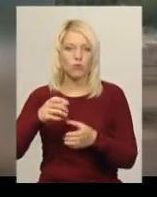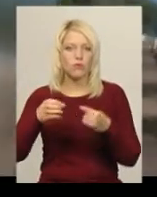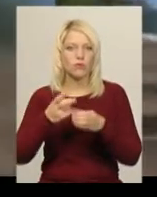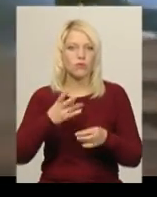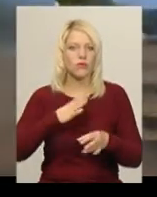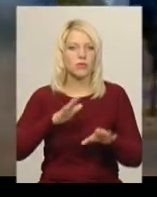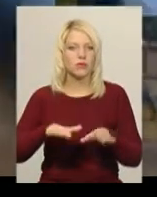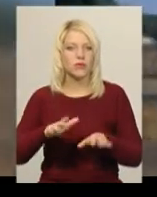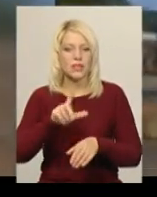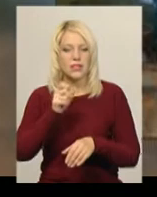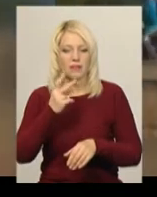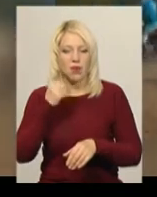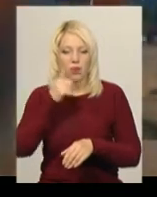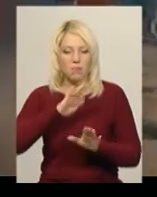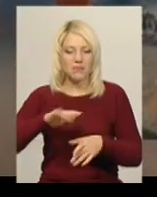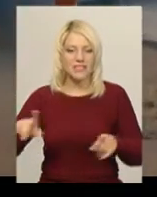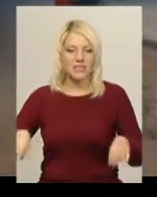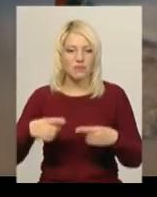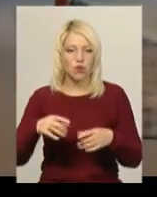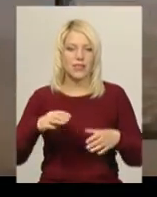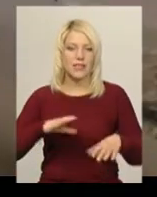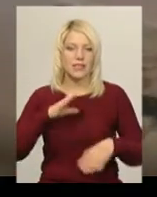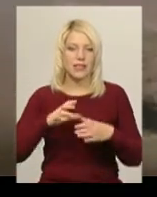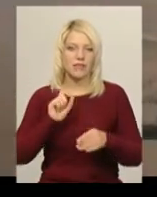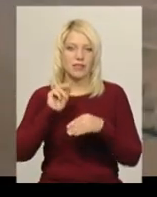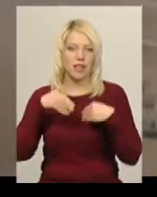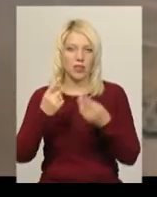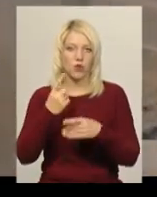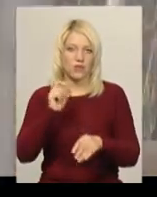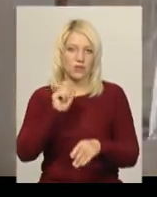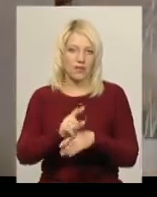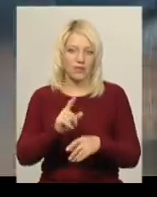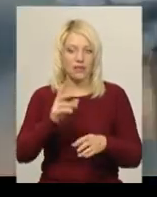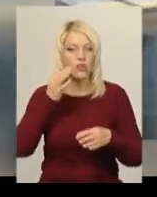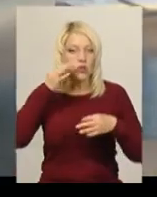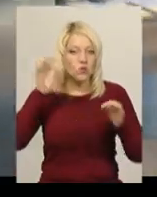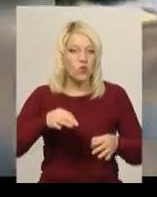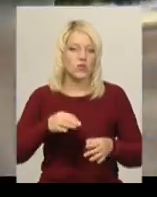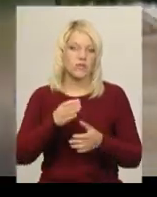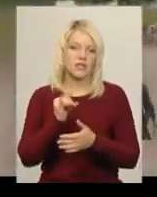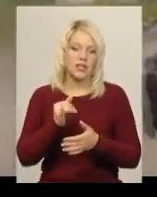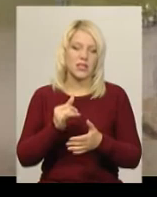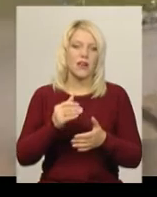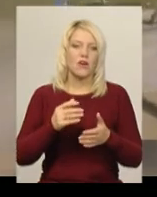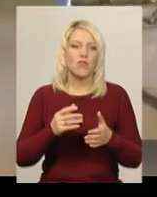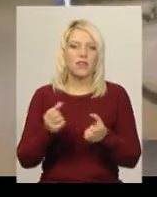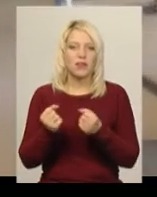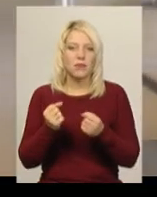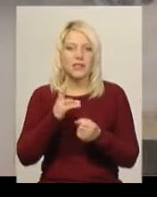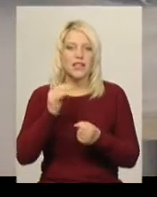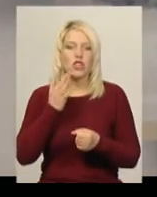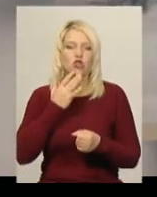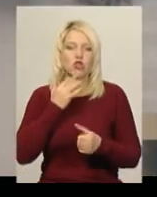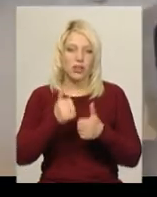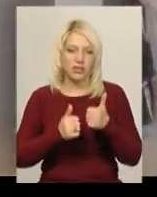місцева. За два роки після її створення тренер ставив перед гравцями одне завдання – набути досвіду і втриматися в національних змаганнях. Павло Відлацький каже,